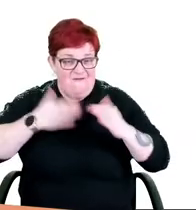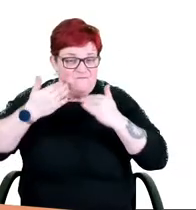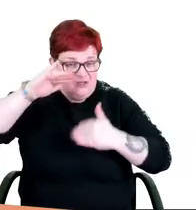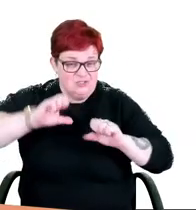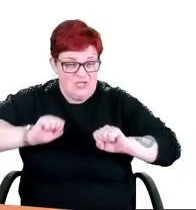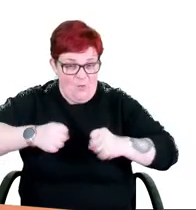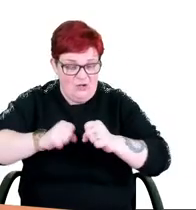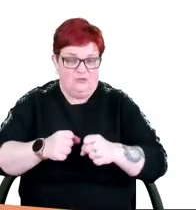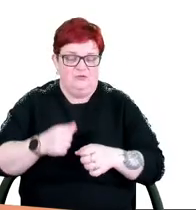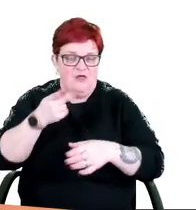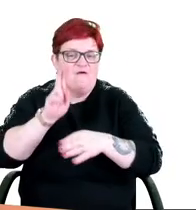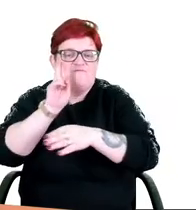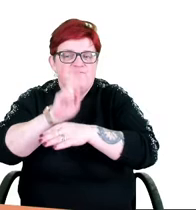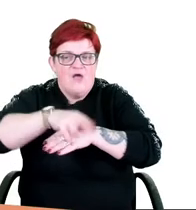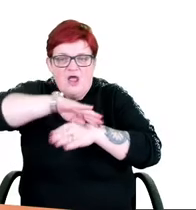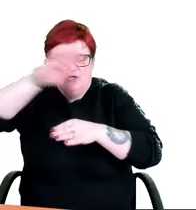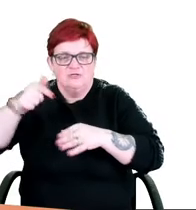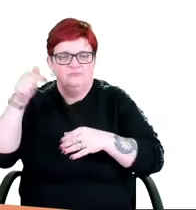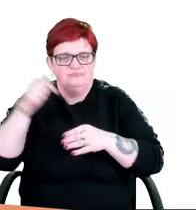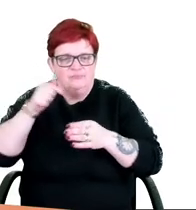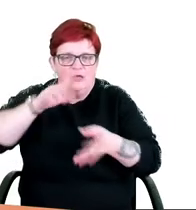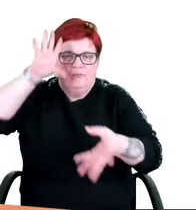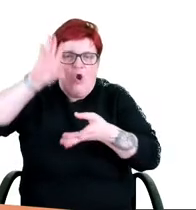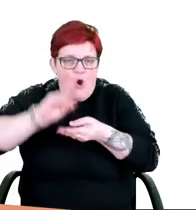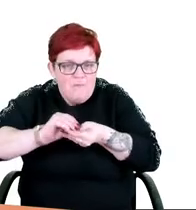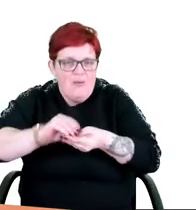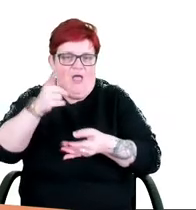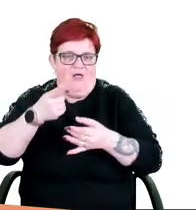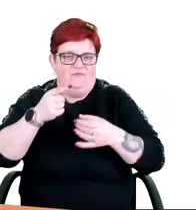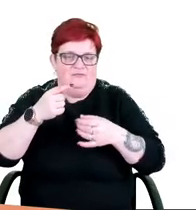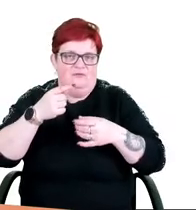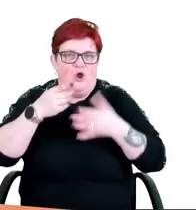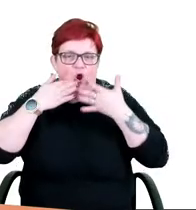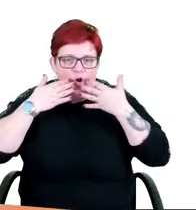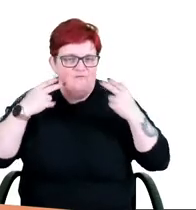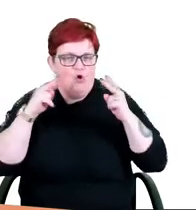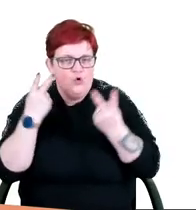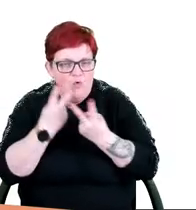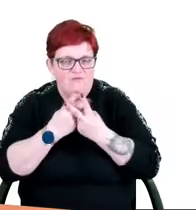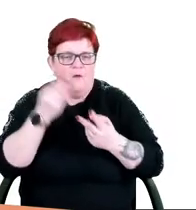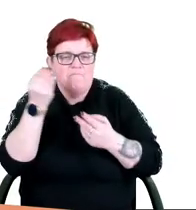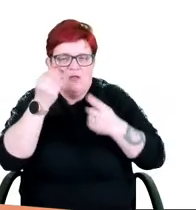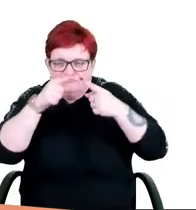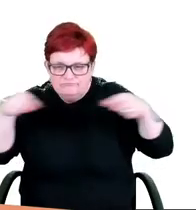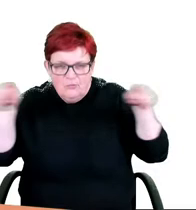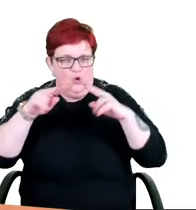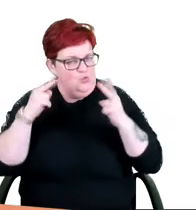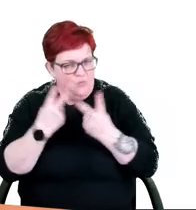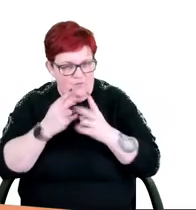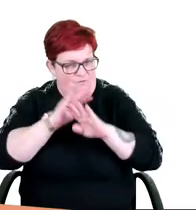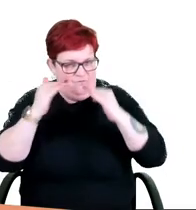wejściu projektujemy kompleksowy zestaw szyldów ujednoliconych pod względem wymiarów i kolorów.